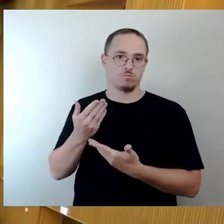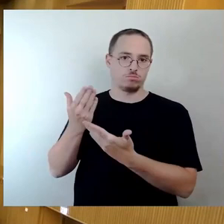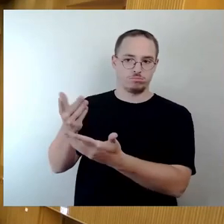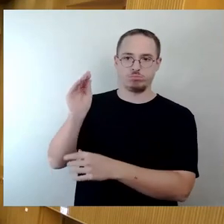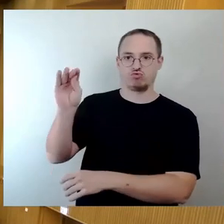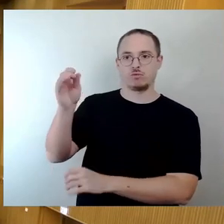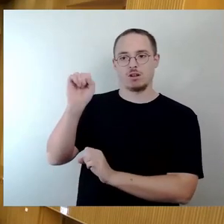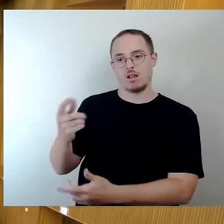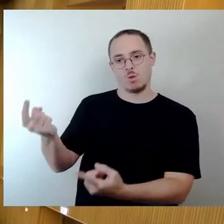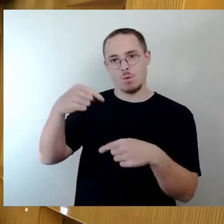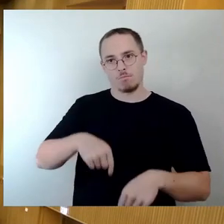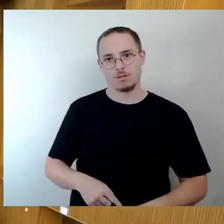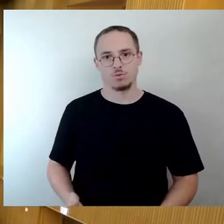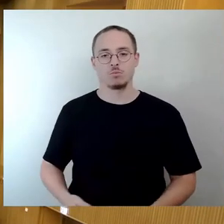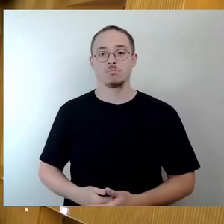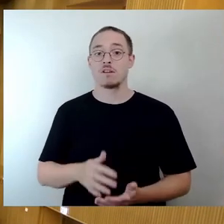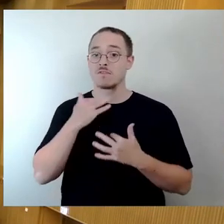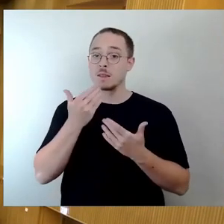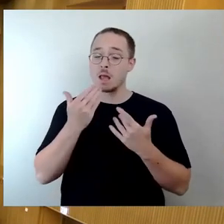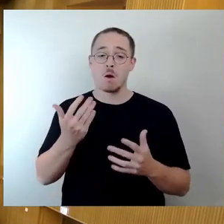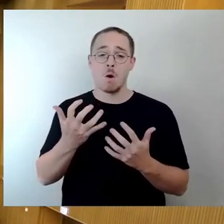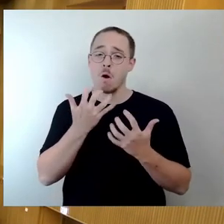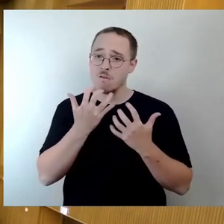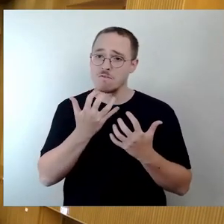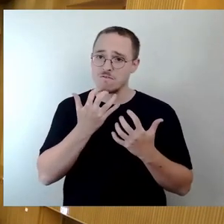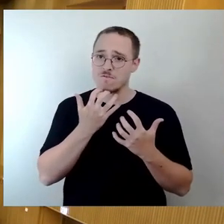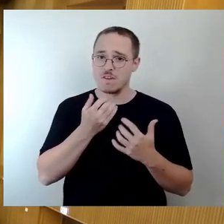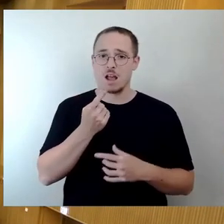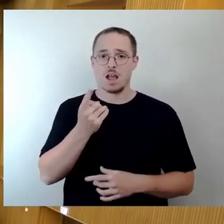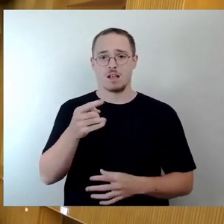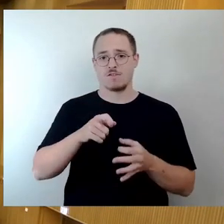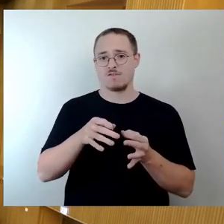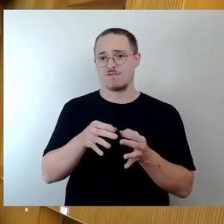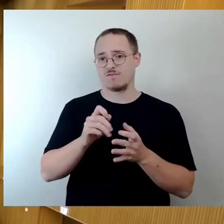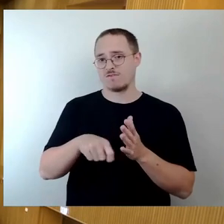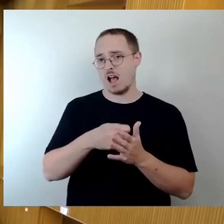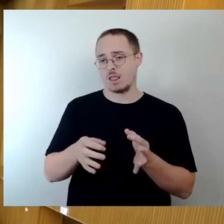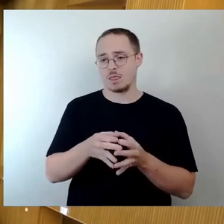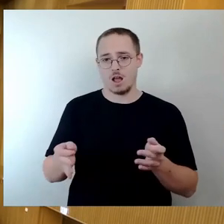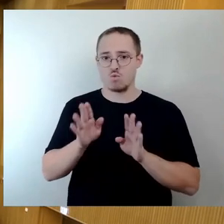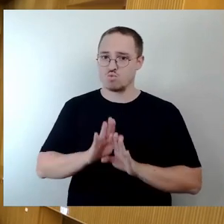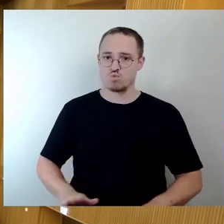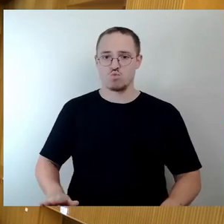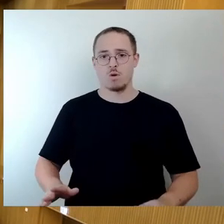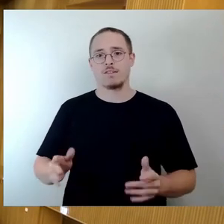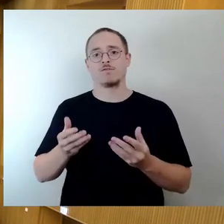wir mal, dass wir einen ruhigen und friedlichen Wahltag haben. Vielen Dank. Dann machen wir weiter auf D-Fraktion, Uwe Vetterlein.